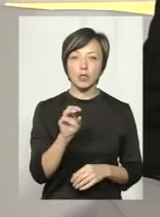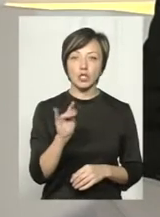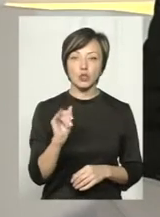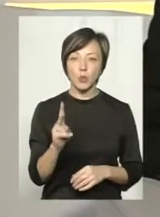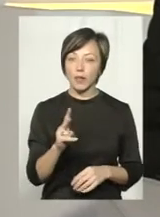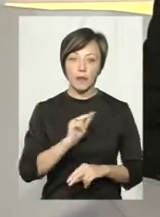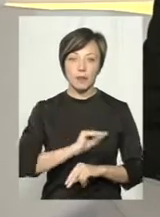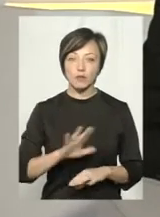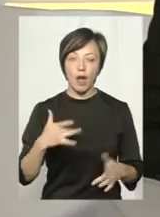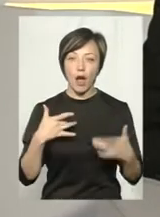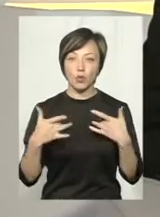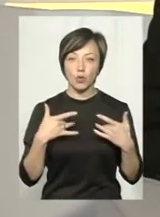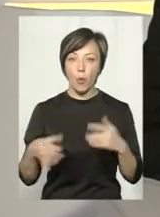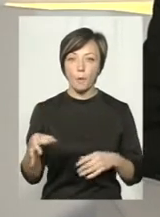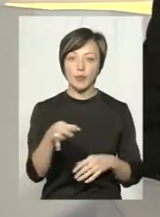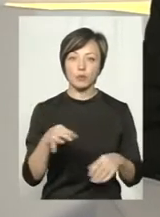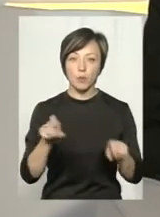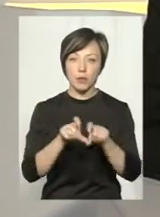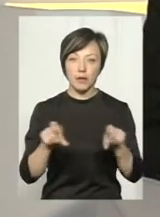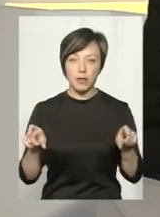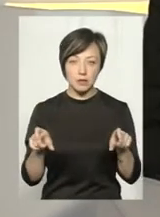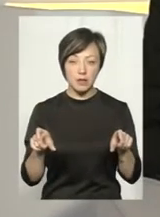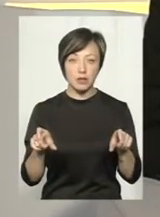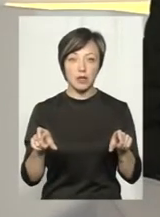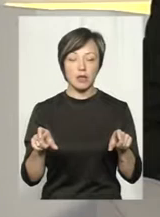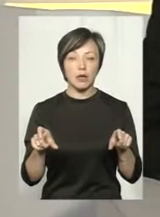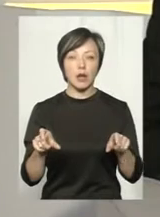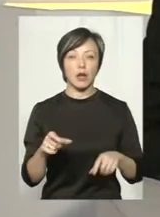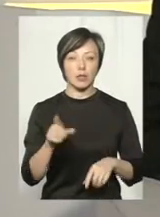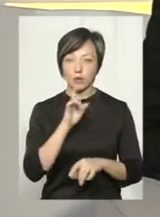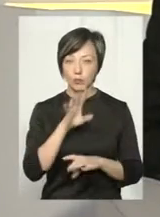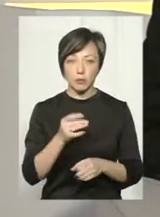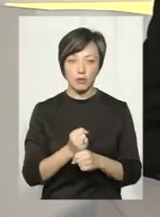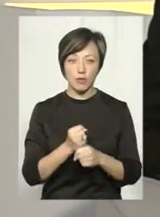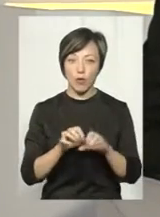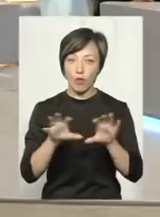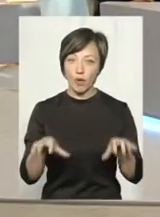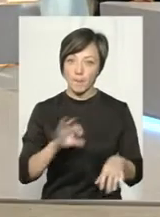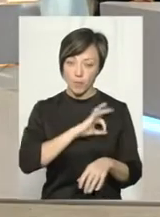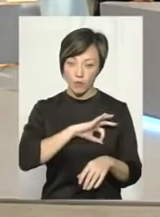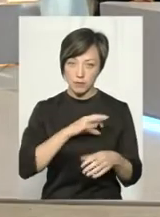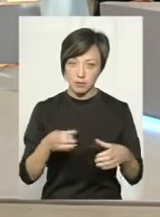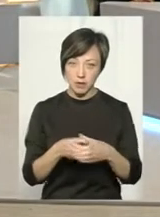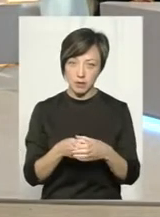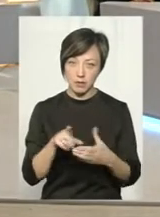акторкою в обласному драмтеатрі, то їй не буде працювати головою профспілки?